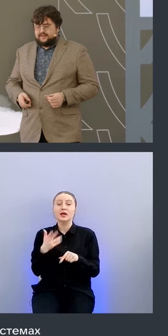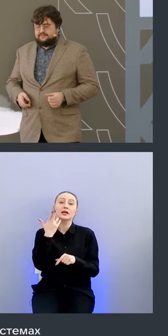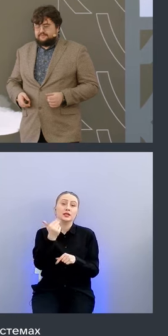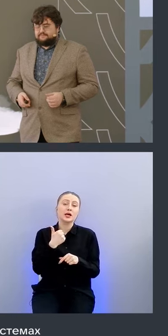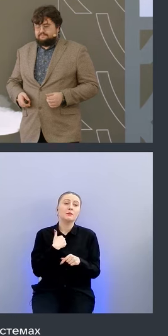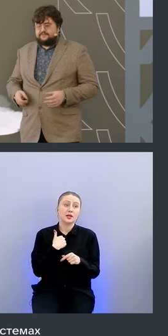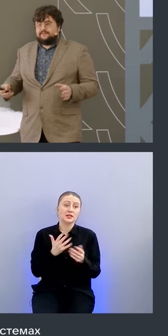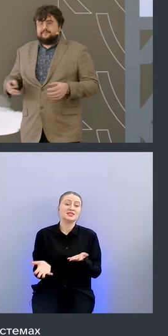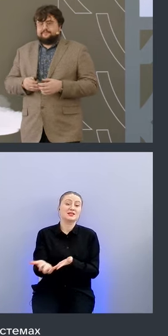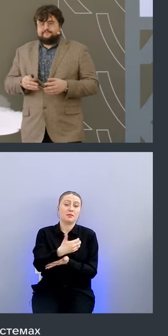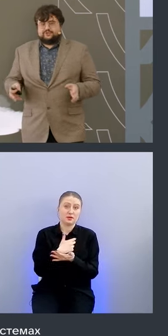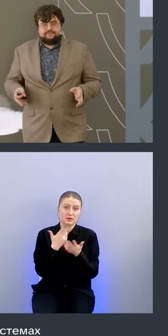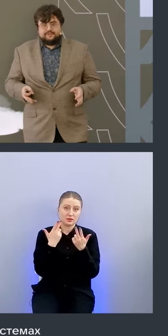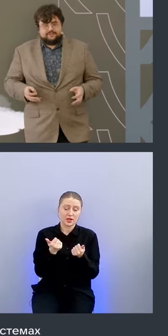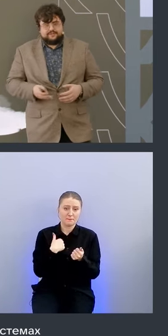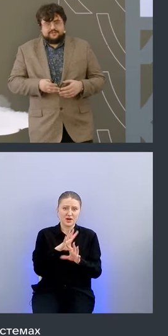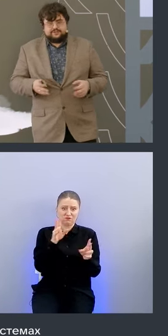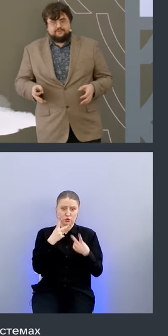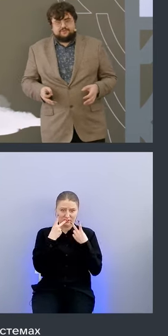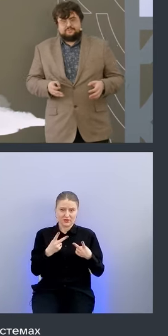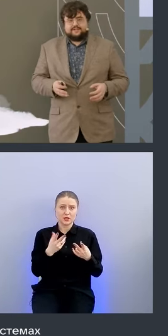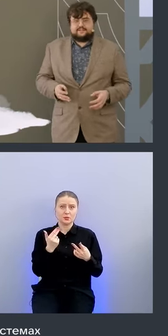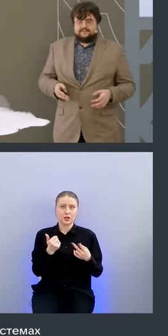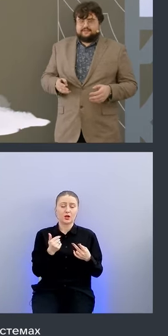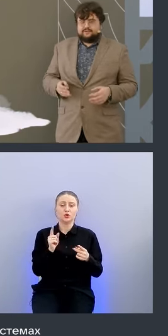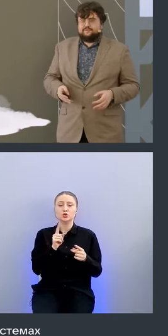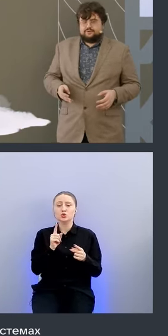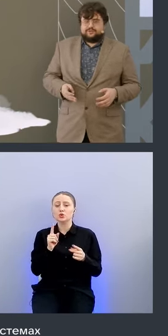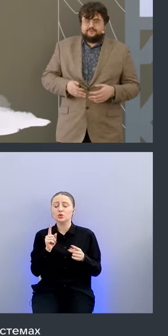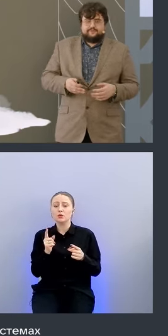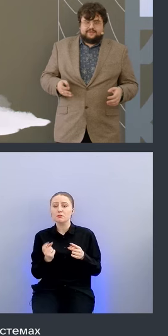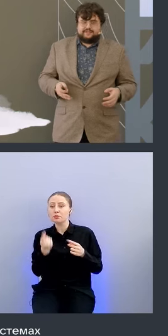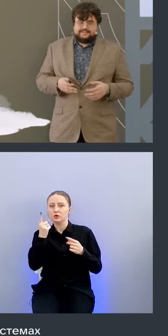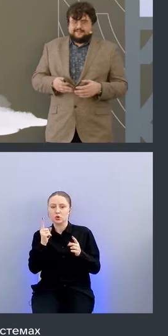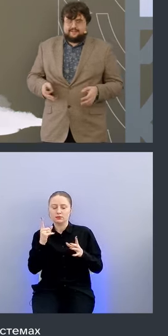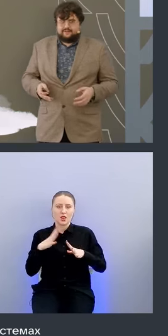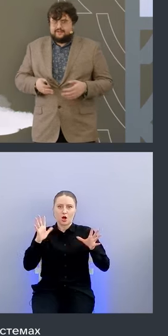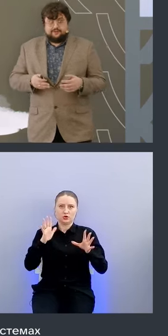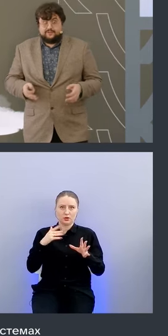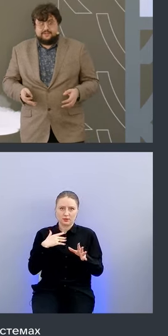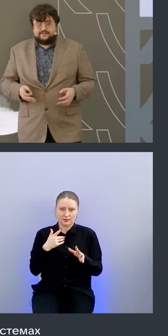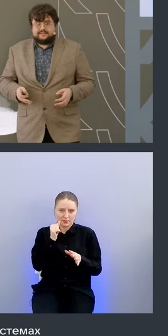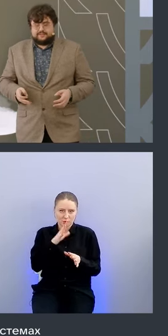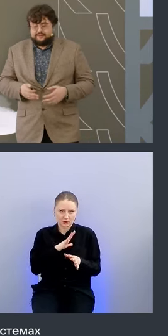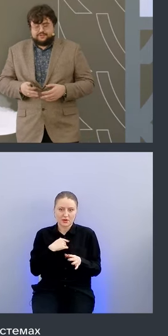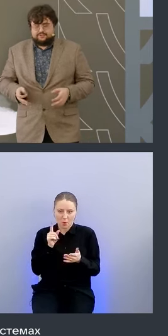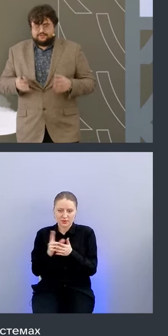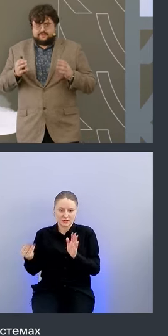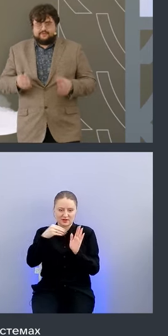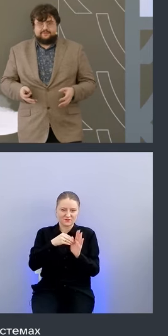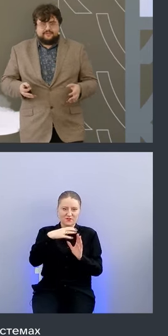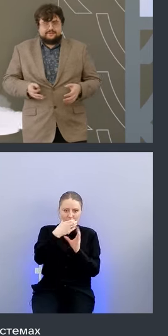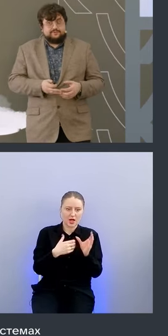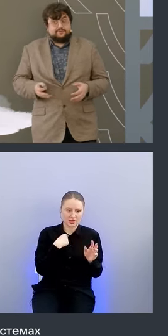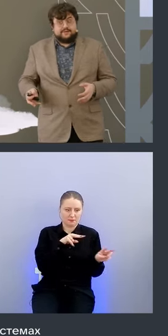мы собираем мы ведь мы все видим то есть ничего не может произойти того чего бы мы не залогировали и не увидели в кластере вообще то